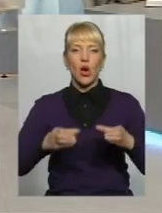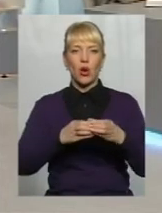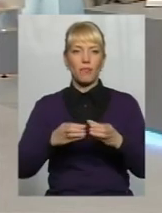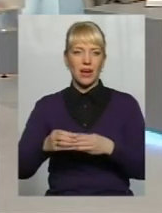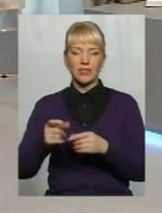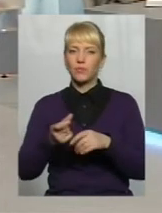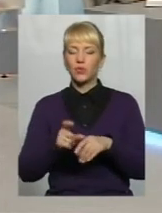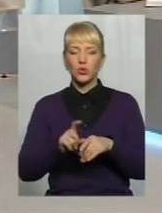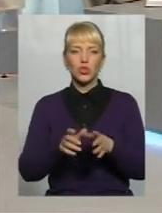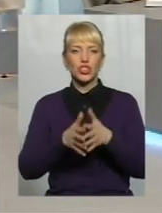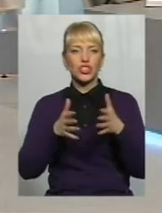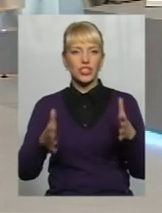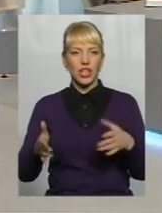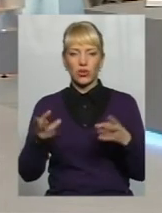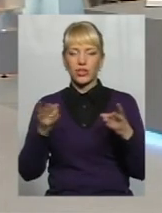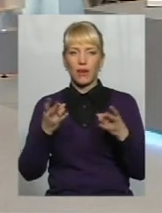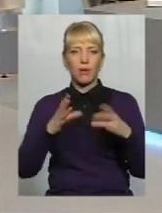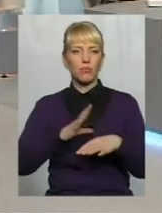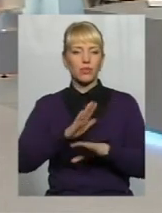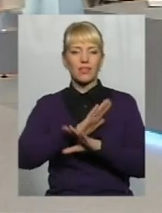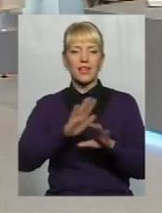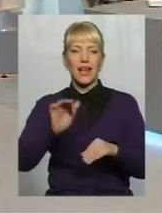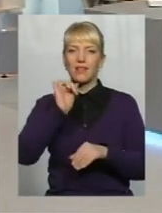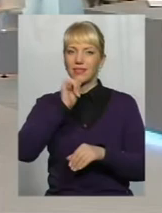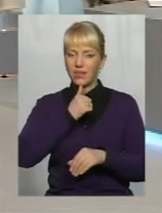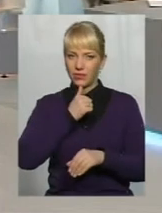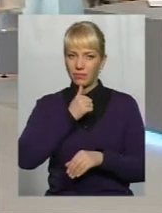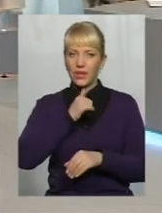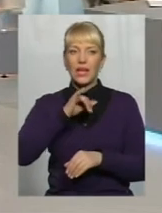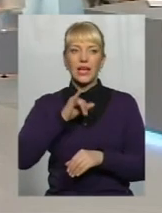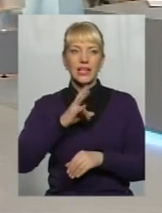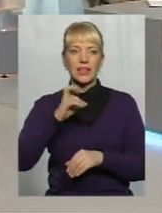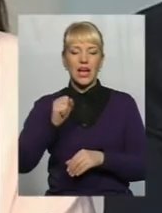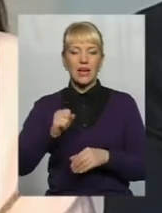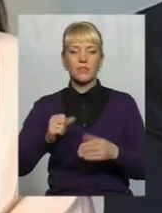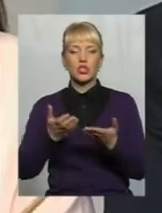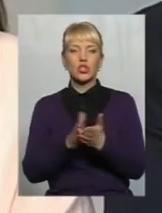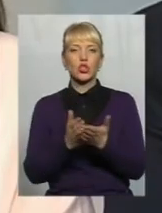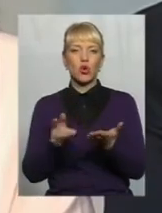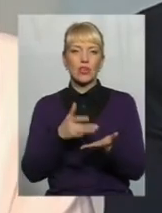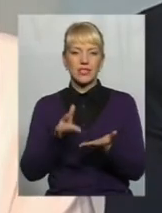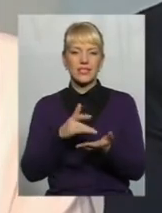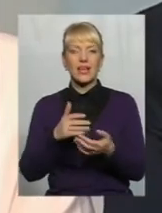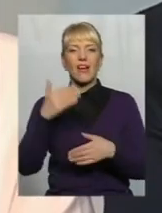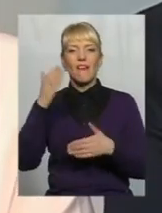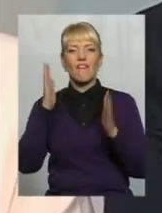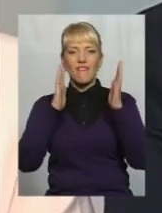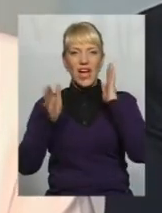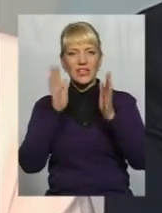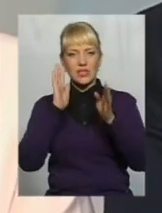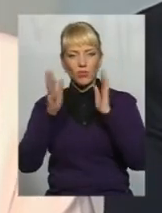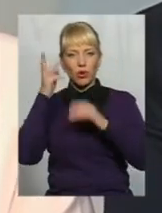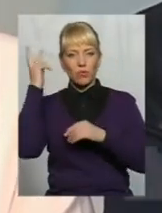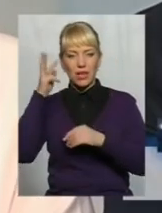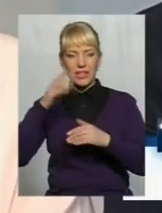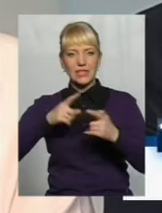Дуже широко, і певною мірою треба просто бути нелінивим І на сторінці в Фейсбуці Хмельницького підрозділу установи